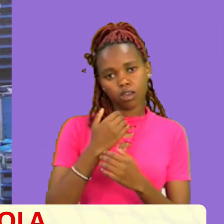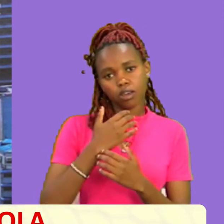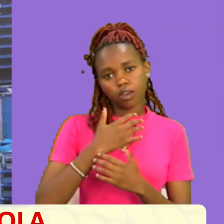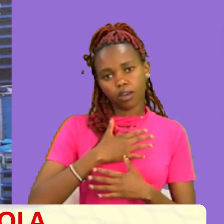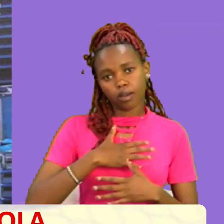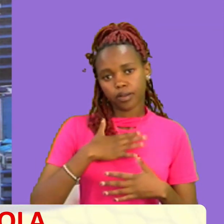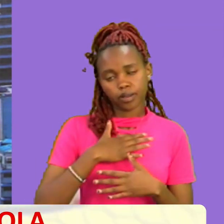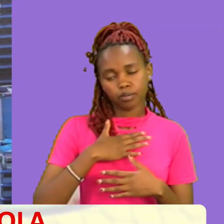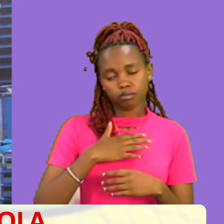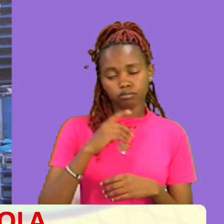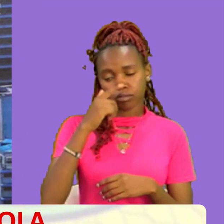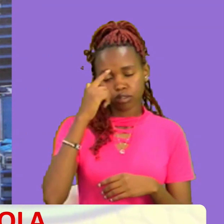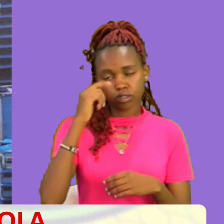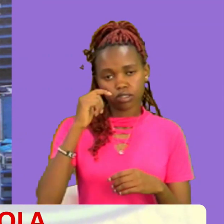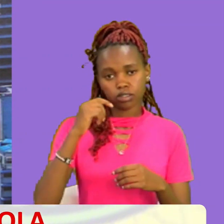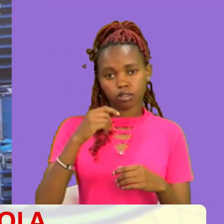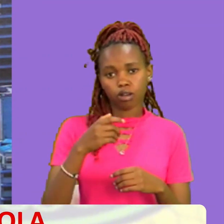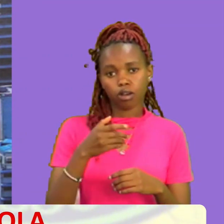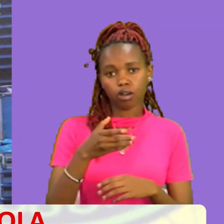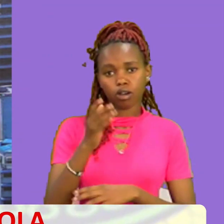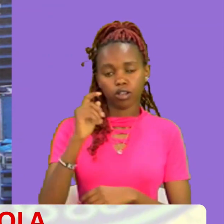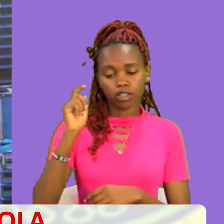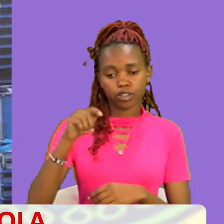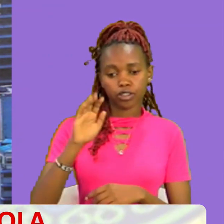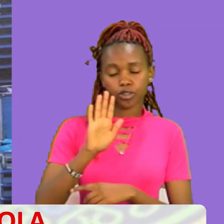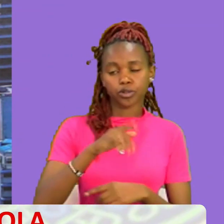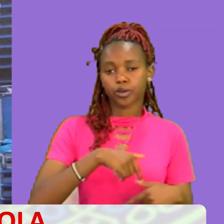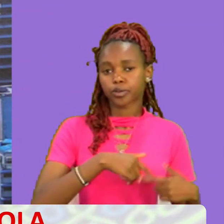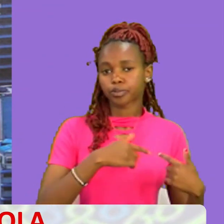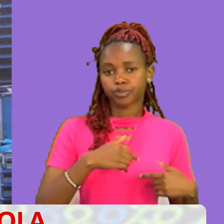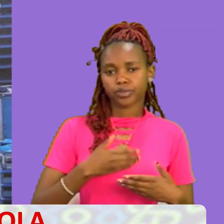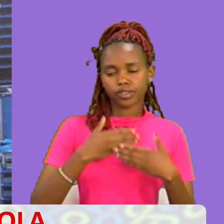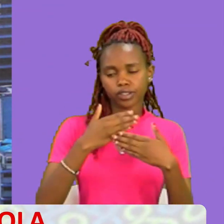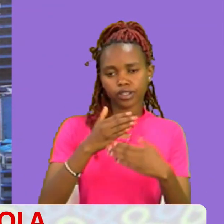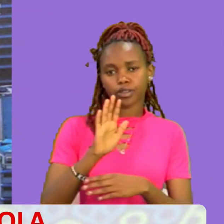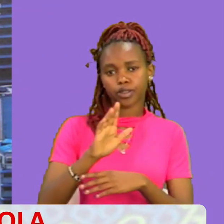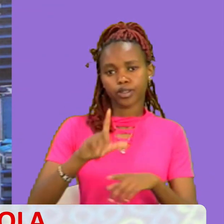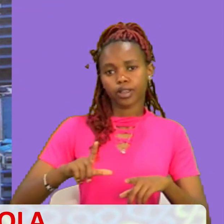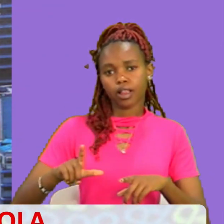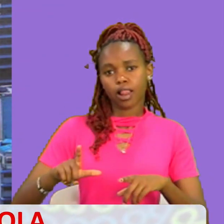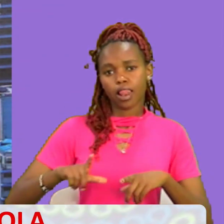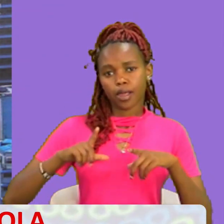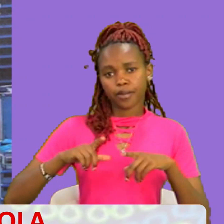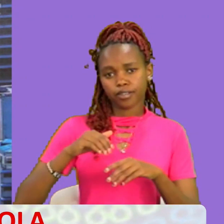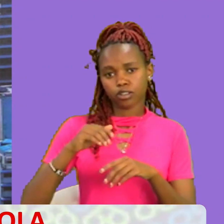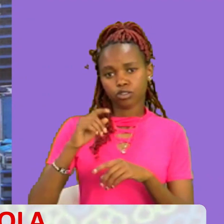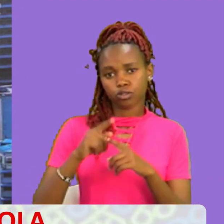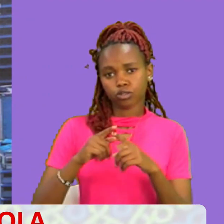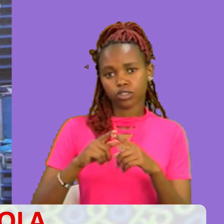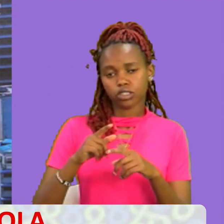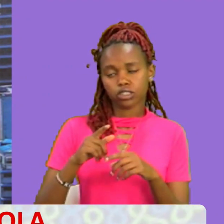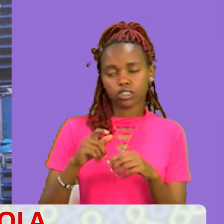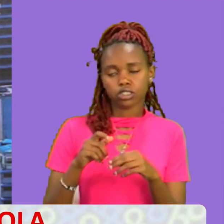Kristo Hakuna aja na mwe wako Na Mwpe mwe wako Waitawale Mwpe maisha Yako Yongoze Woyambai Ujia mkubali Ukuna